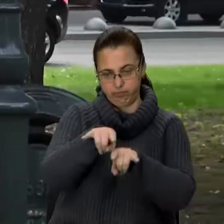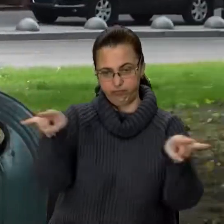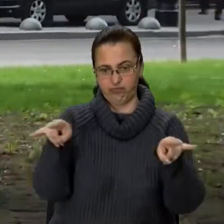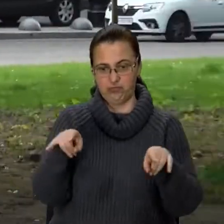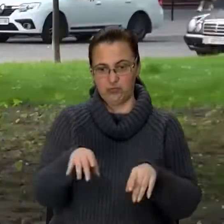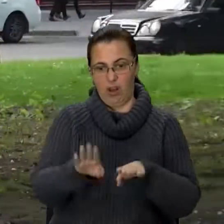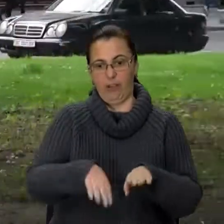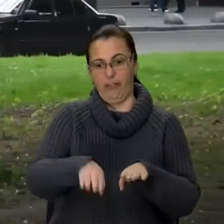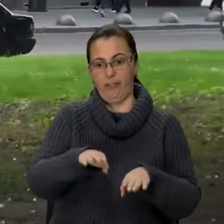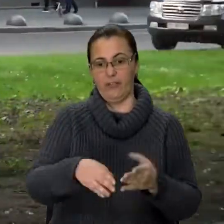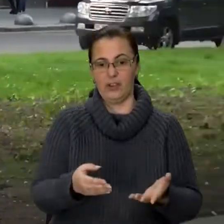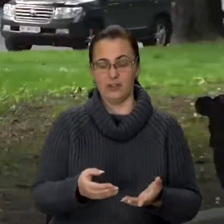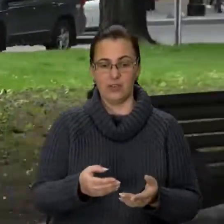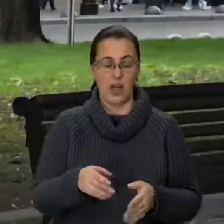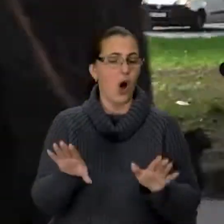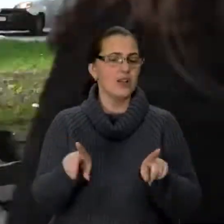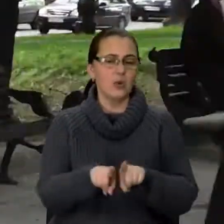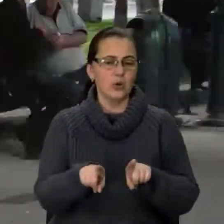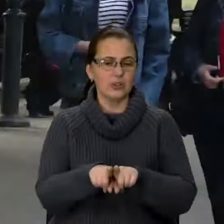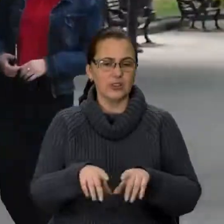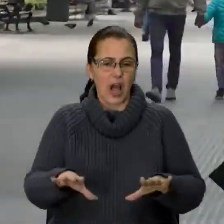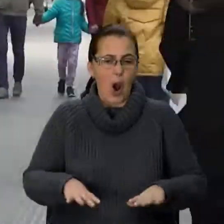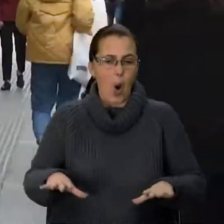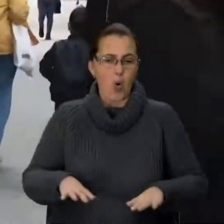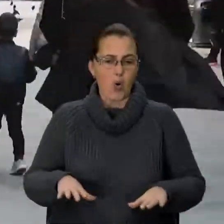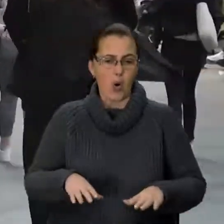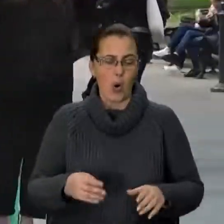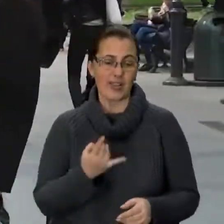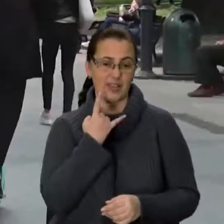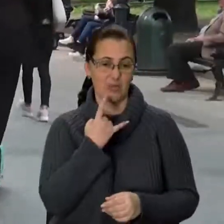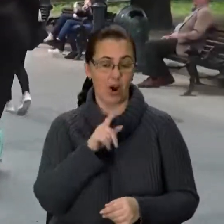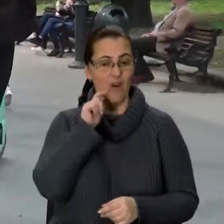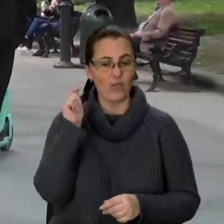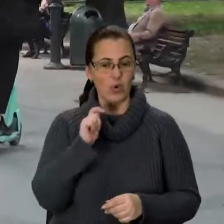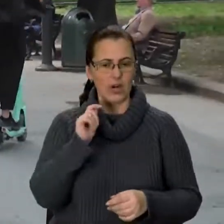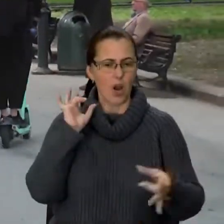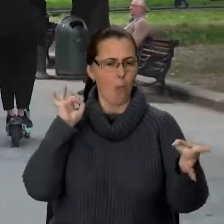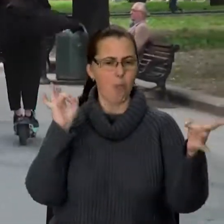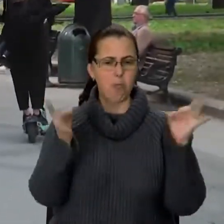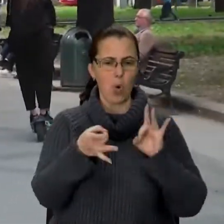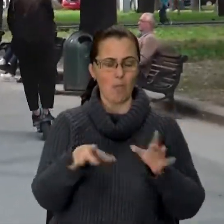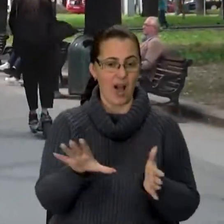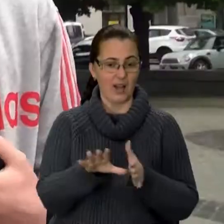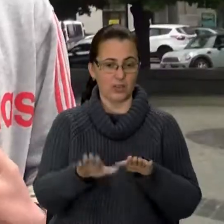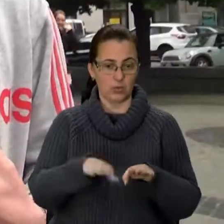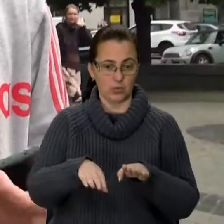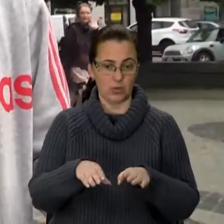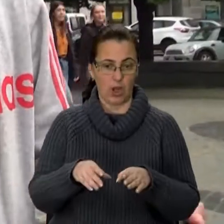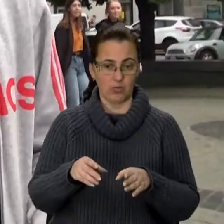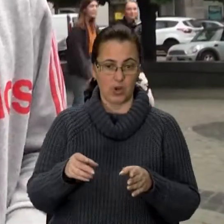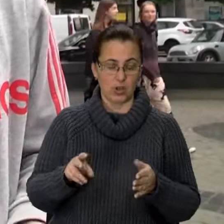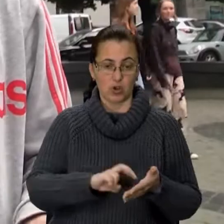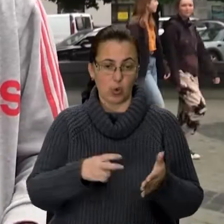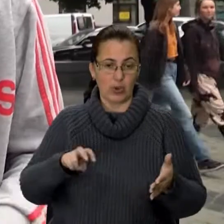вони, наче маленькі поні на батарейках. У Львові та й загалом в Україні бум електросамокатів, аби уникнути заторів. Ті самі